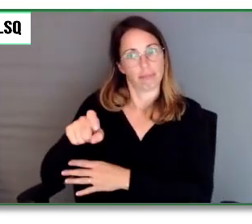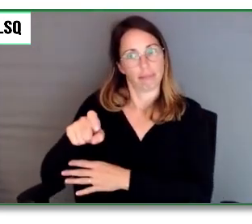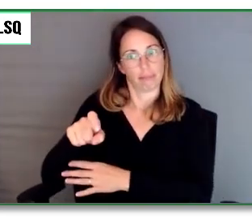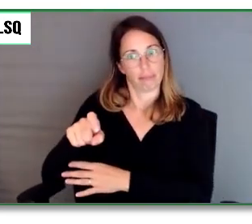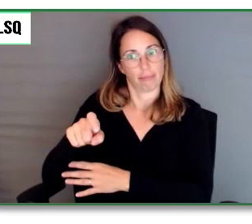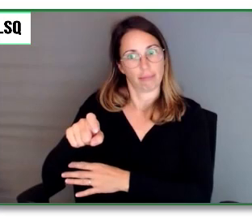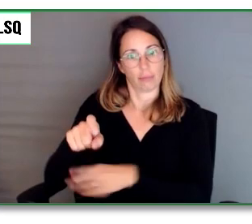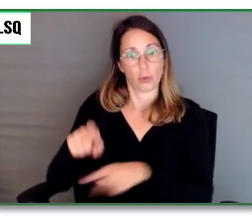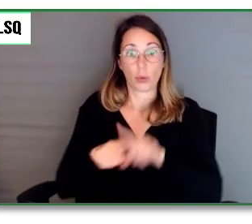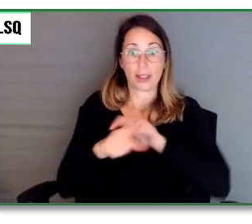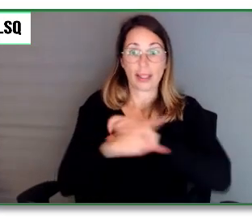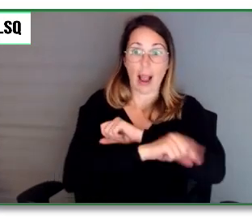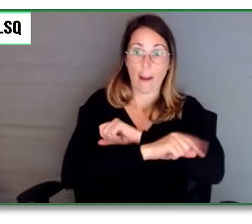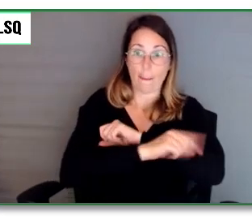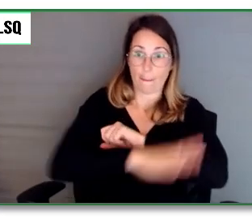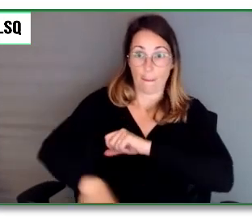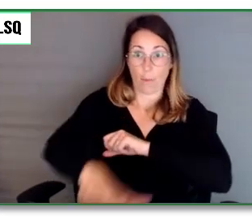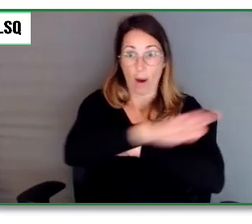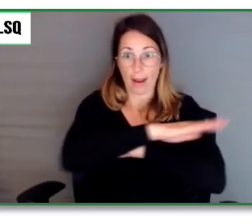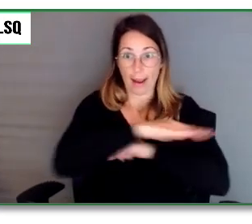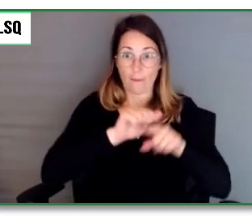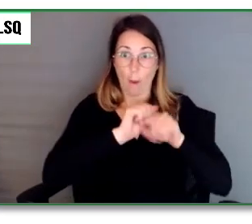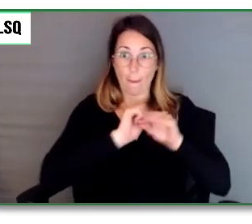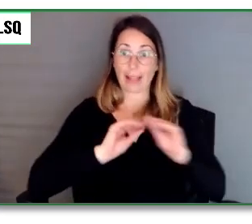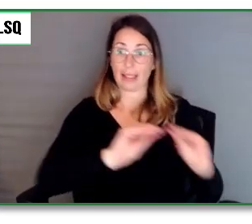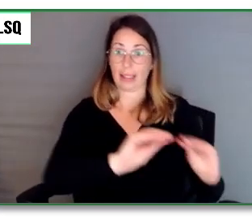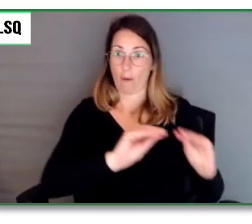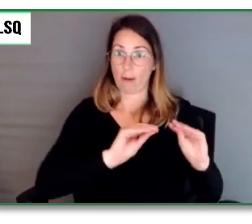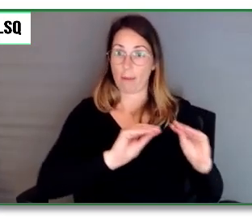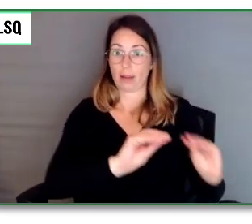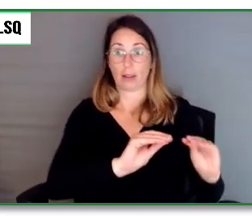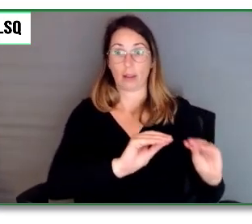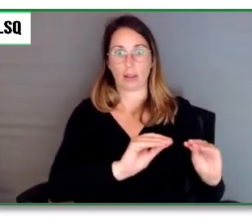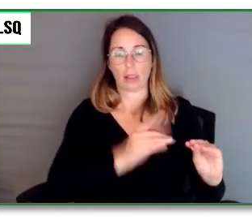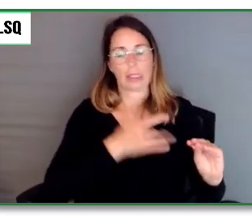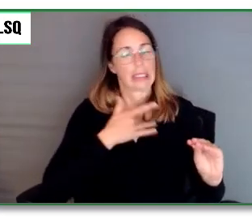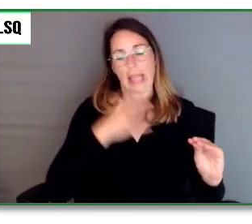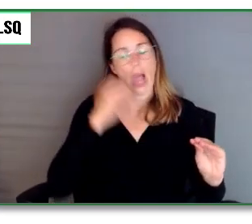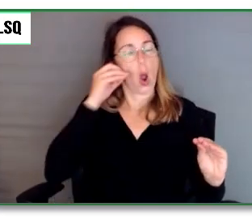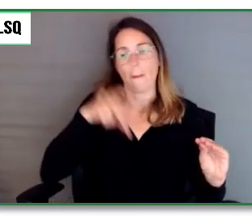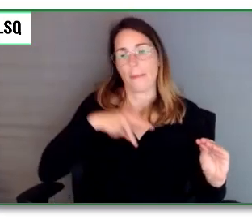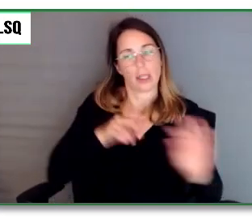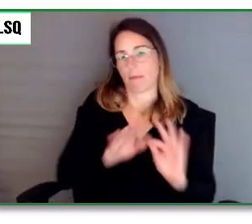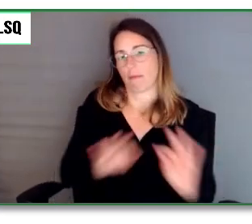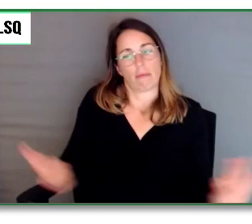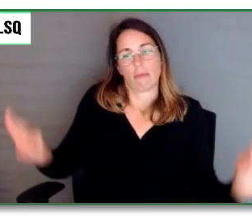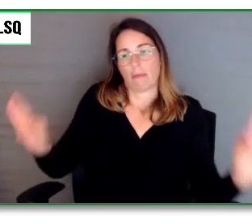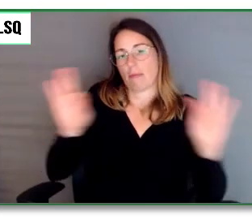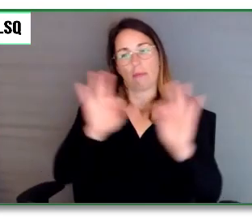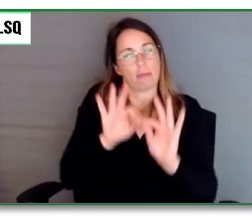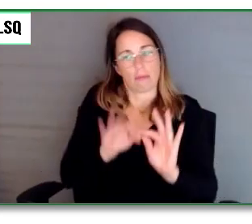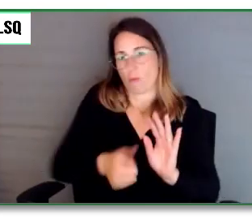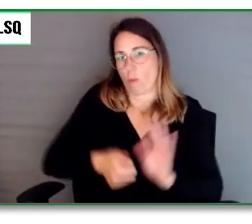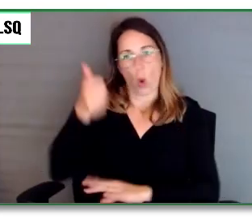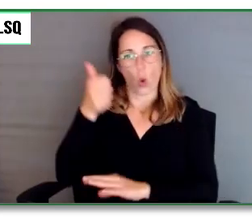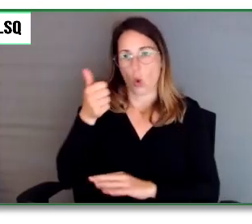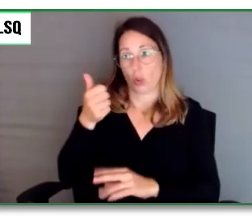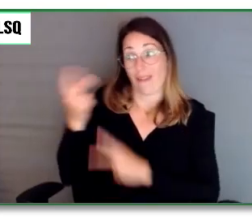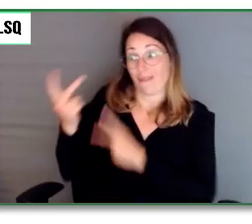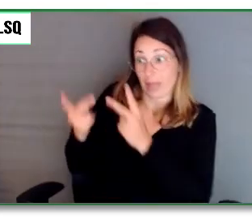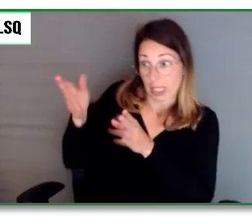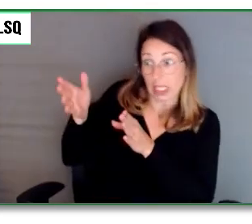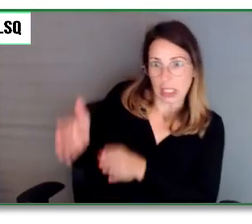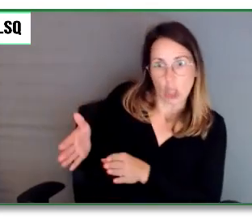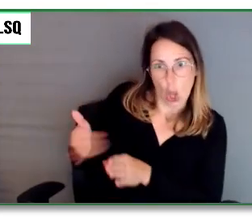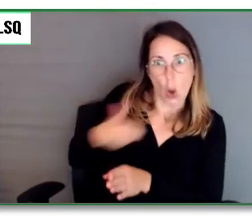nous estimons que c'est d'une importance capitale pour les visiteurs, surtout une